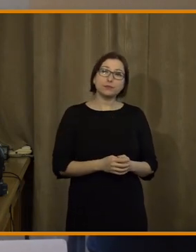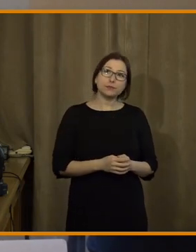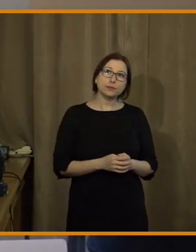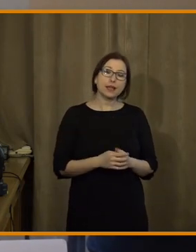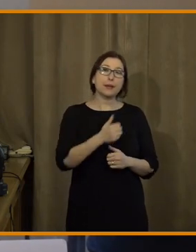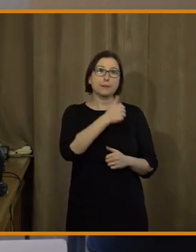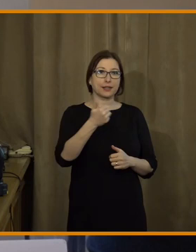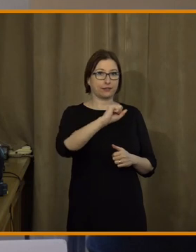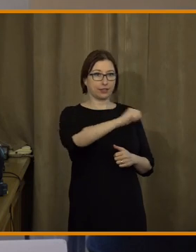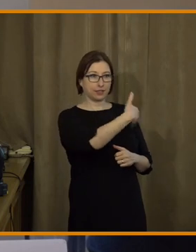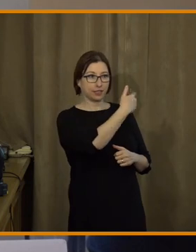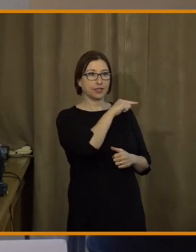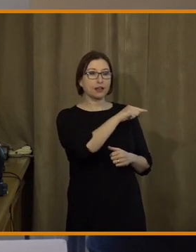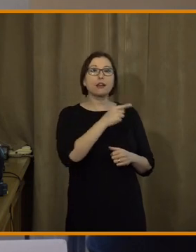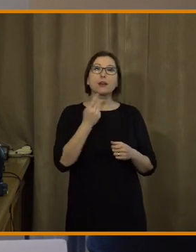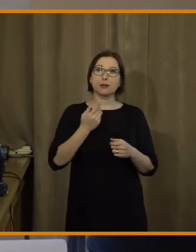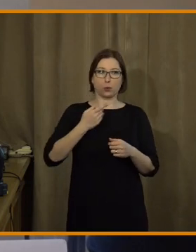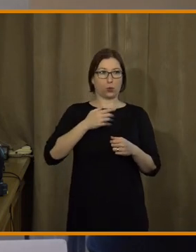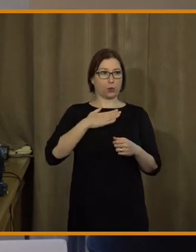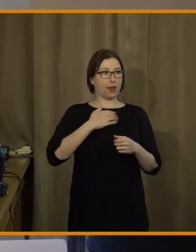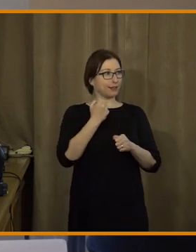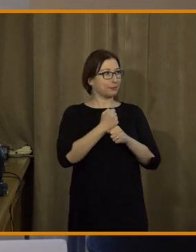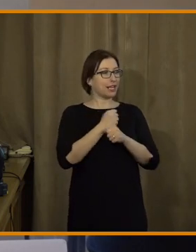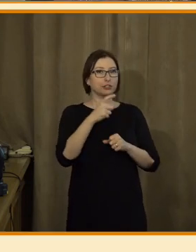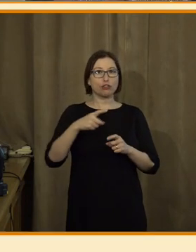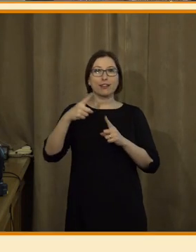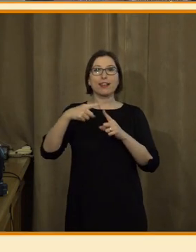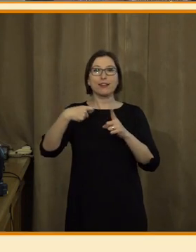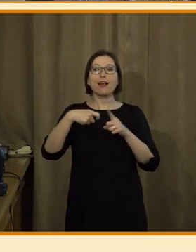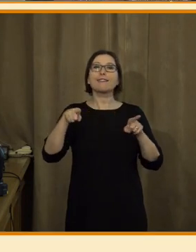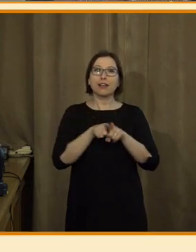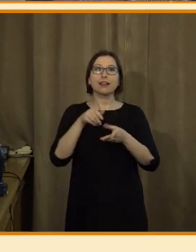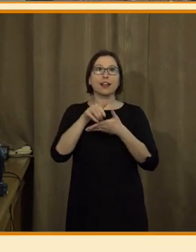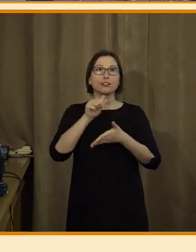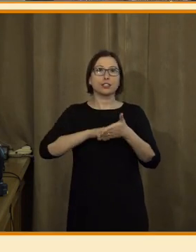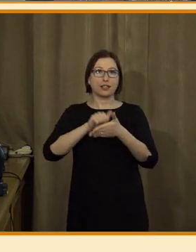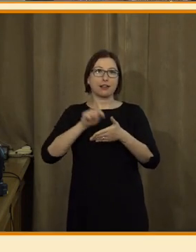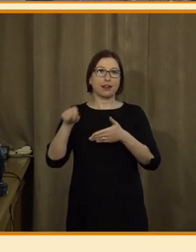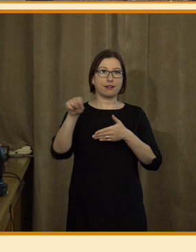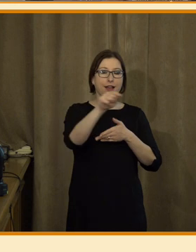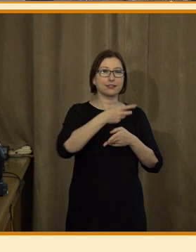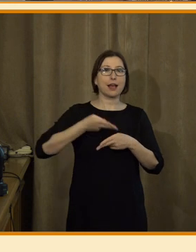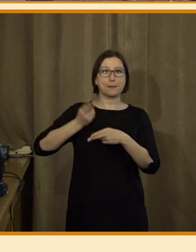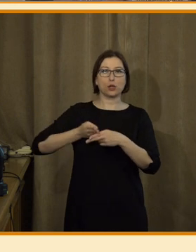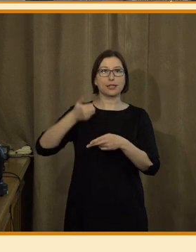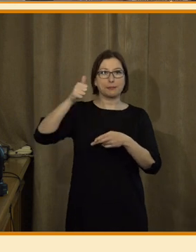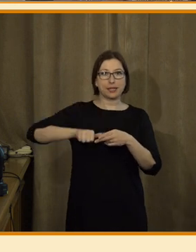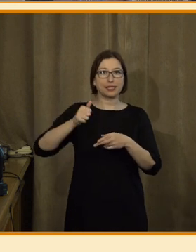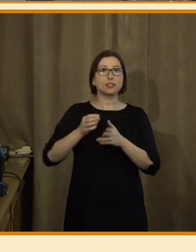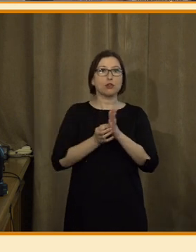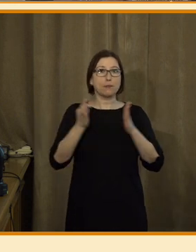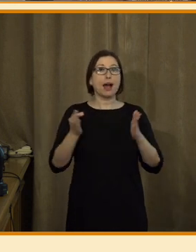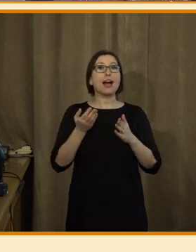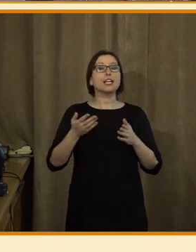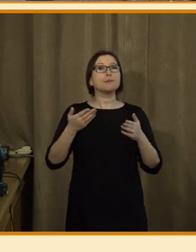U nás by se dali v podstatě asi podobně jako v jiných redakcích rozdělit ty poslední měsíce a roky na dobu